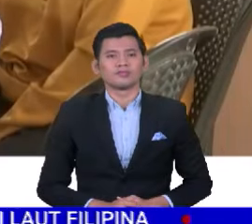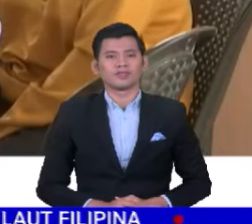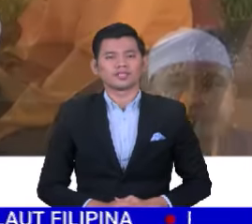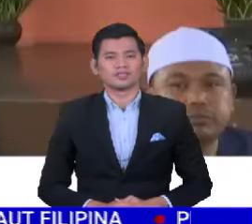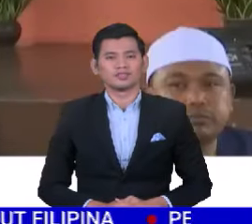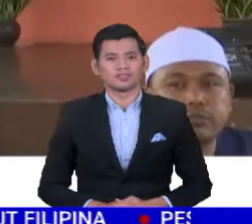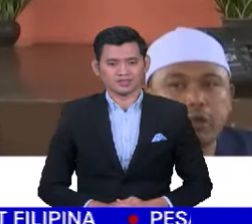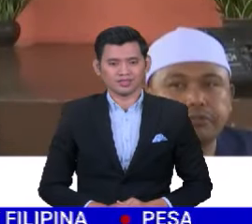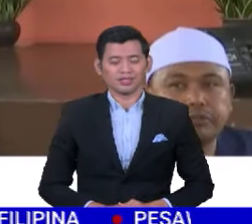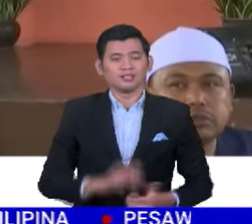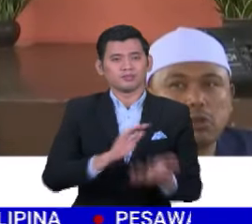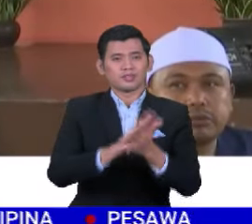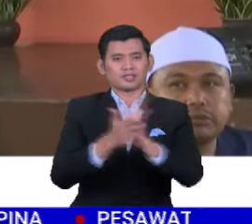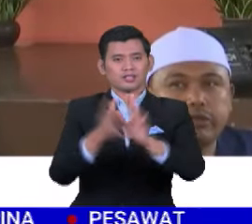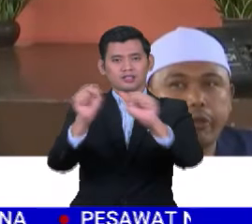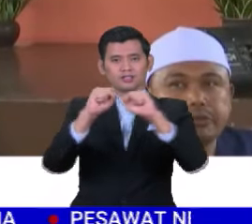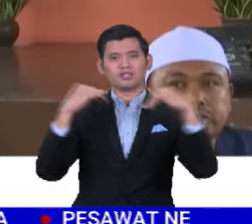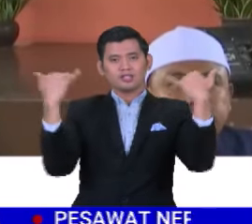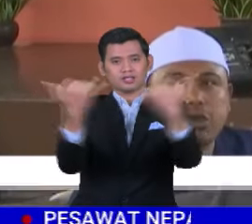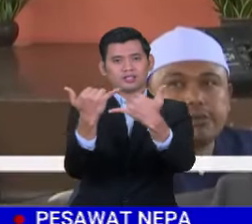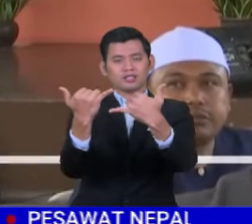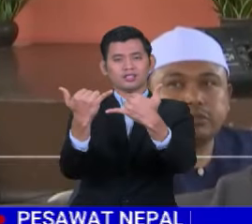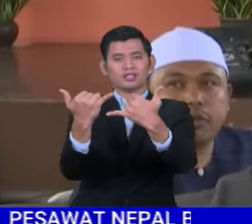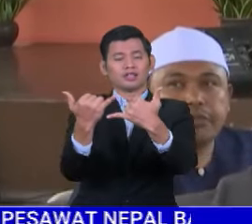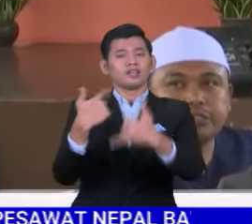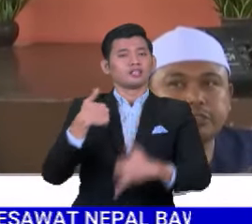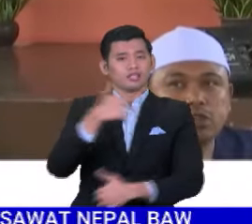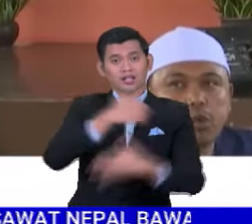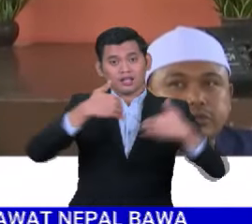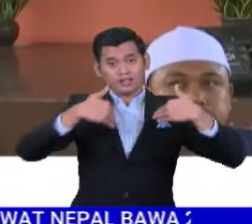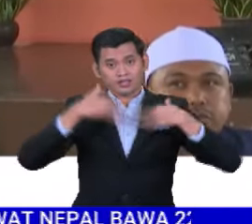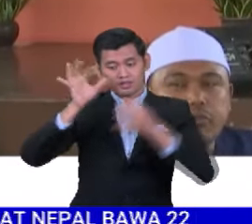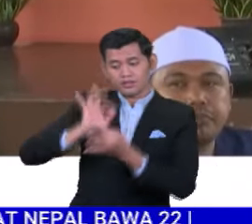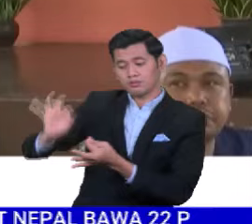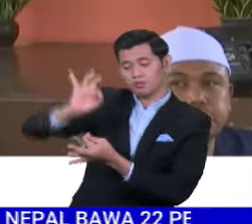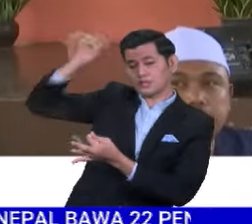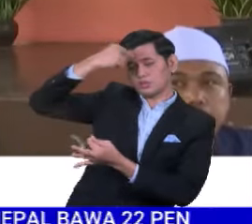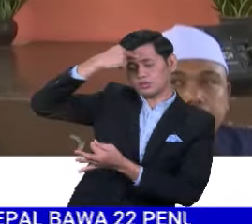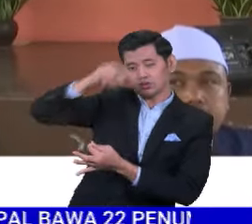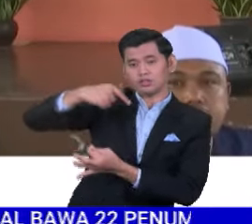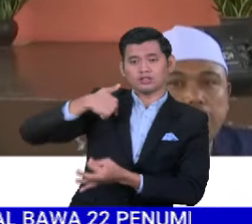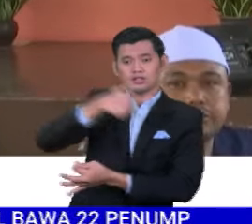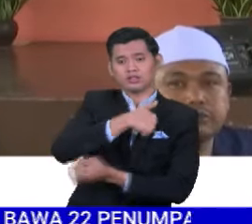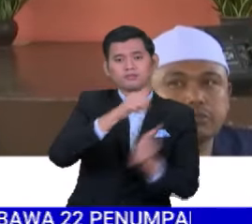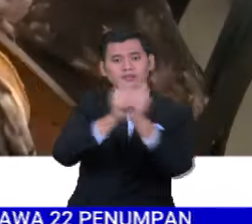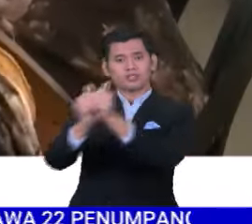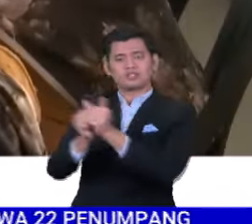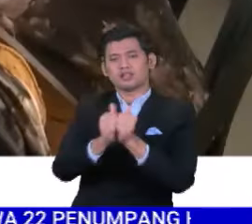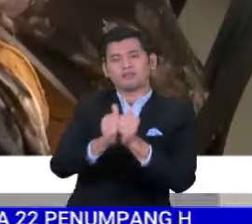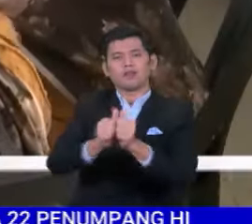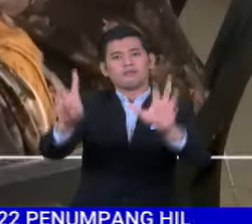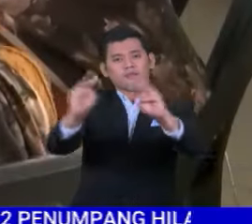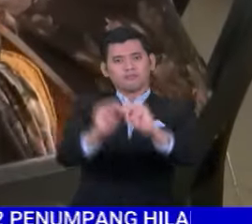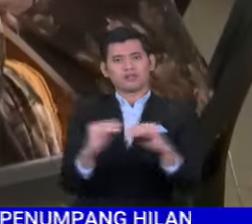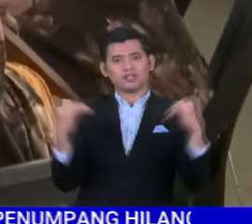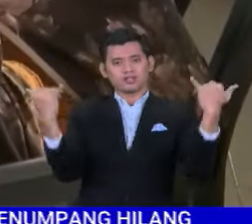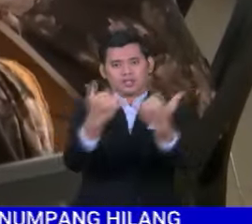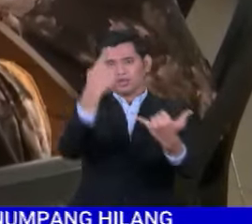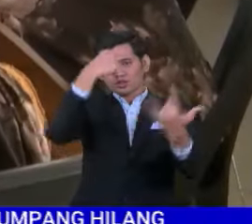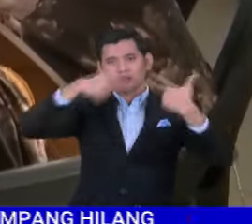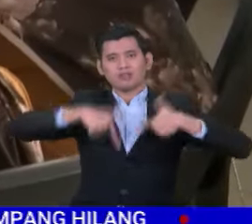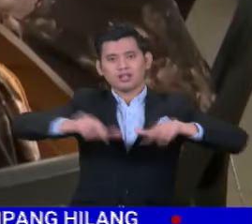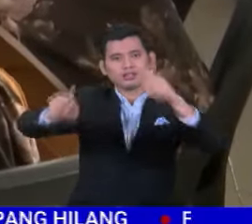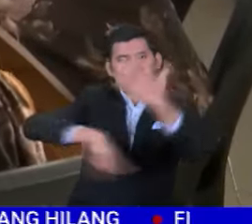ini sebagai syarikat korporat mempunyai jiwa yang akan turun bersama-sama dengan masyarakat untuk